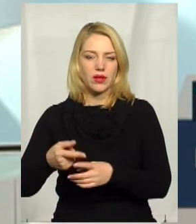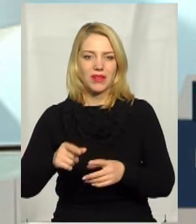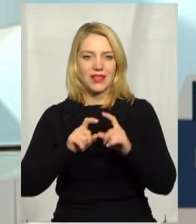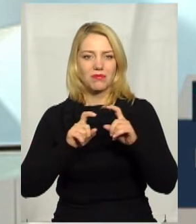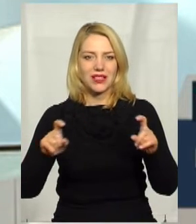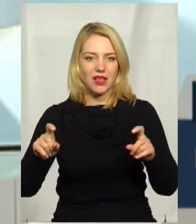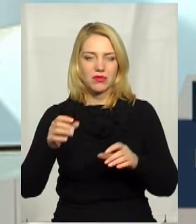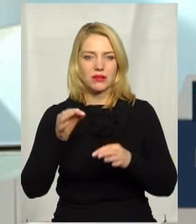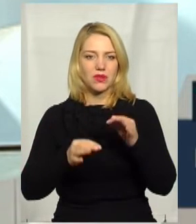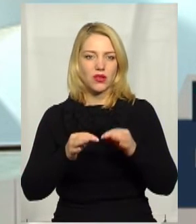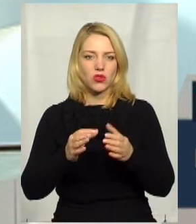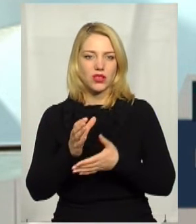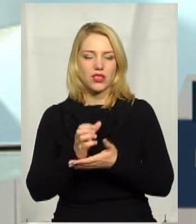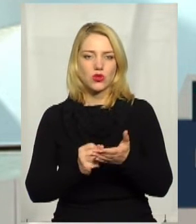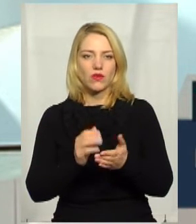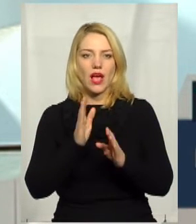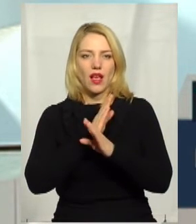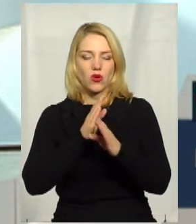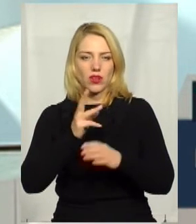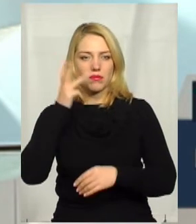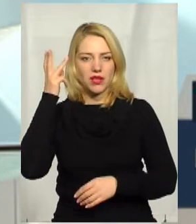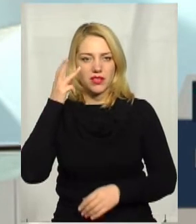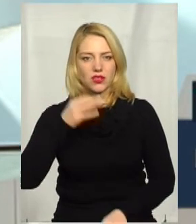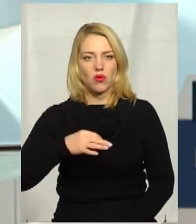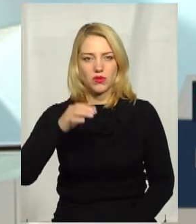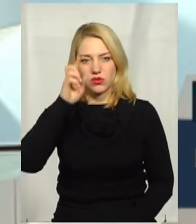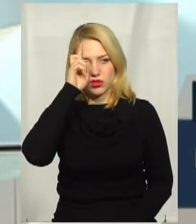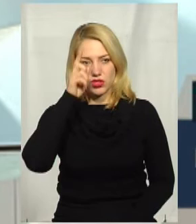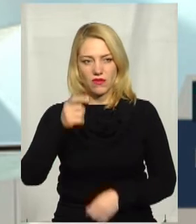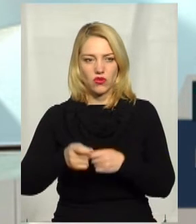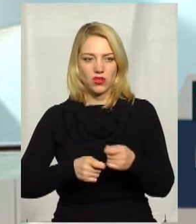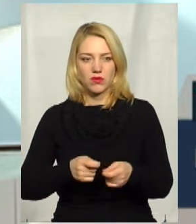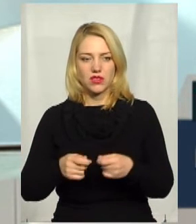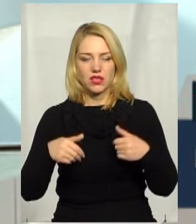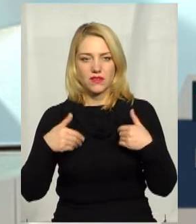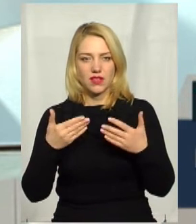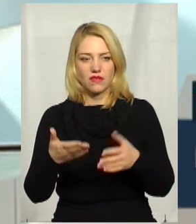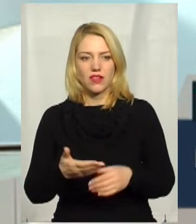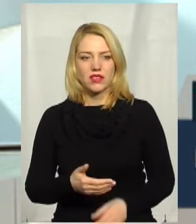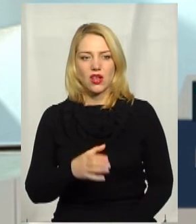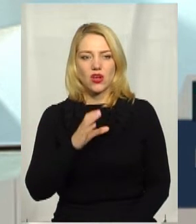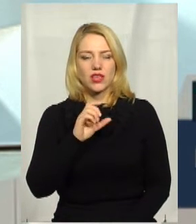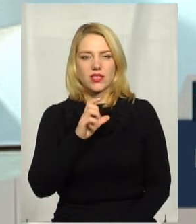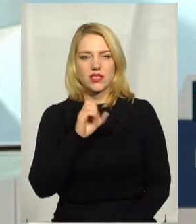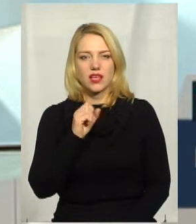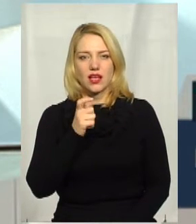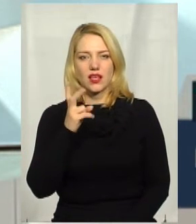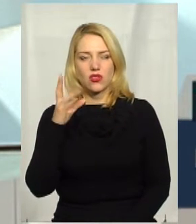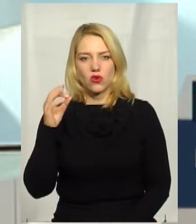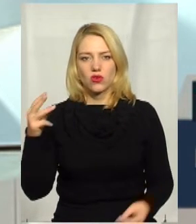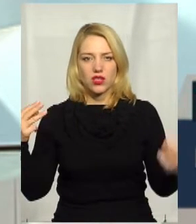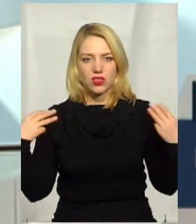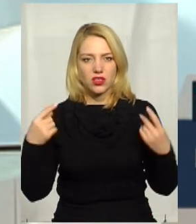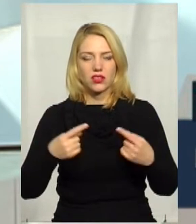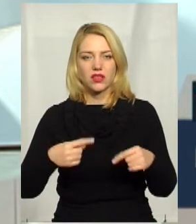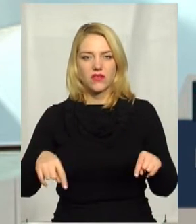ресурсів та екології Хмельницької обласної державної адміністрації. Вітаю вас, пані Вікторії. Та Олександром Саєнком, начальником